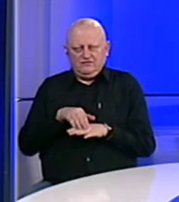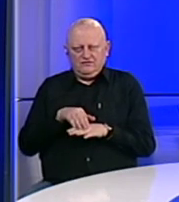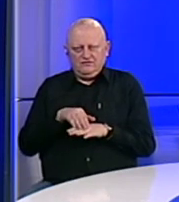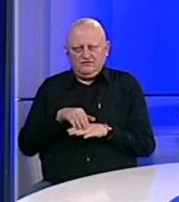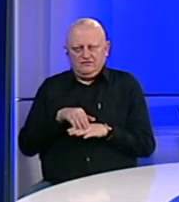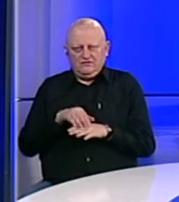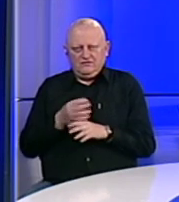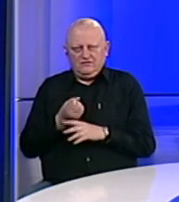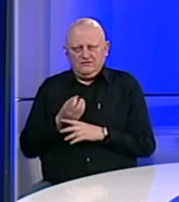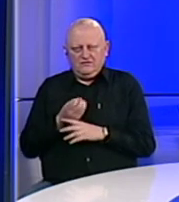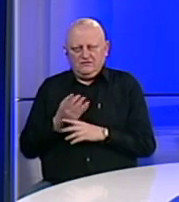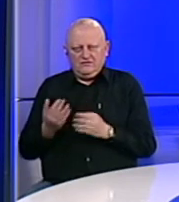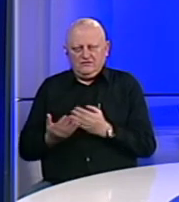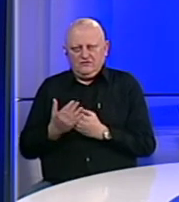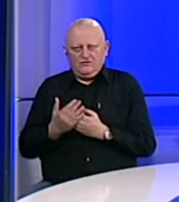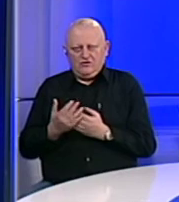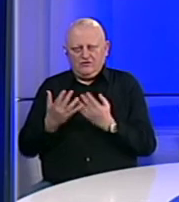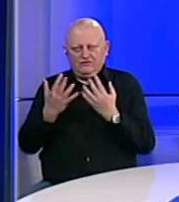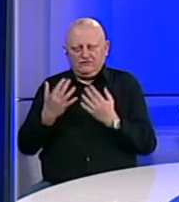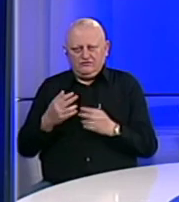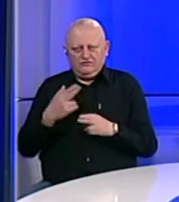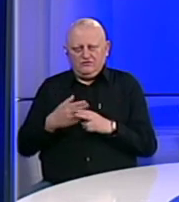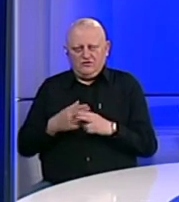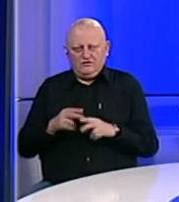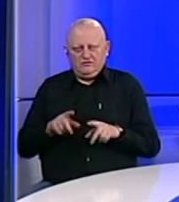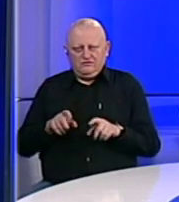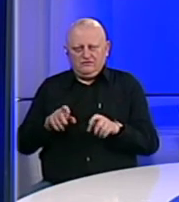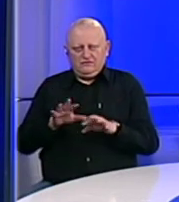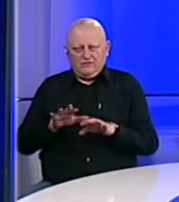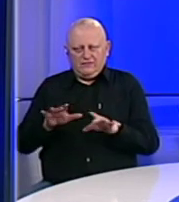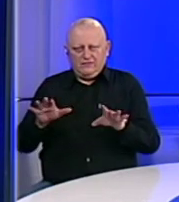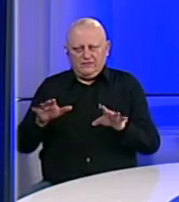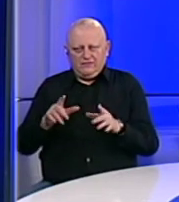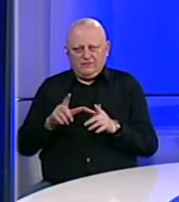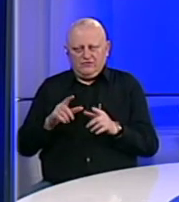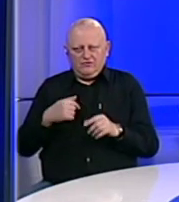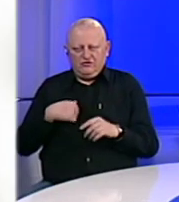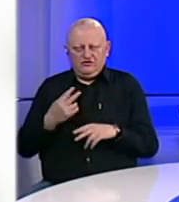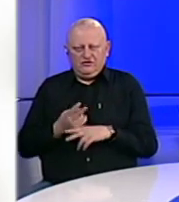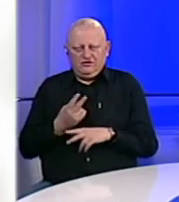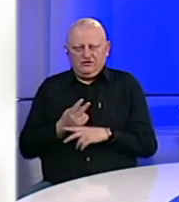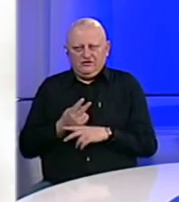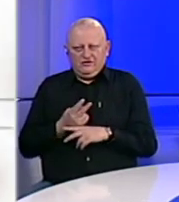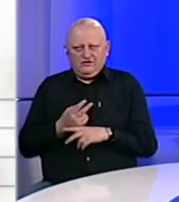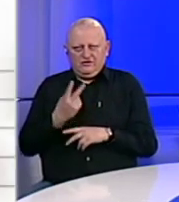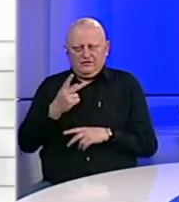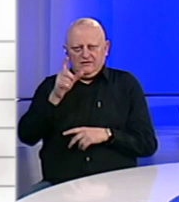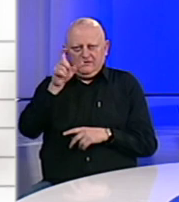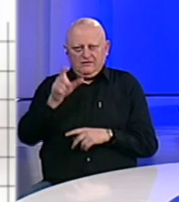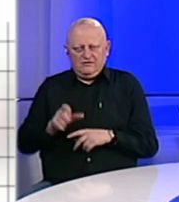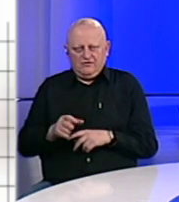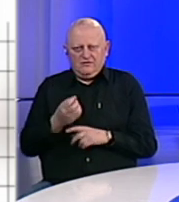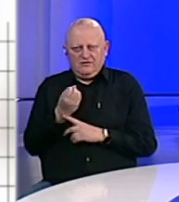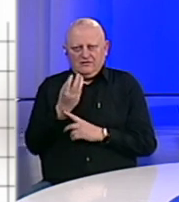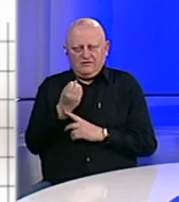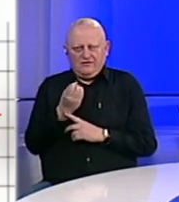informacije o novom bilansu zaraženih virusom COVID-19 u našoj zemlji. Dvije osobe u